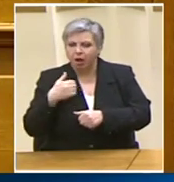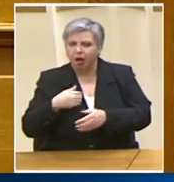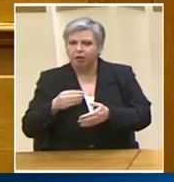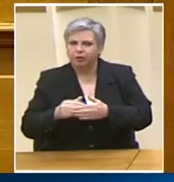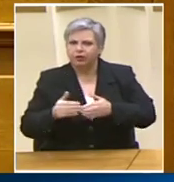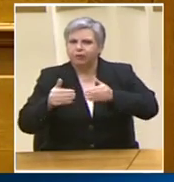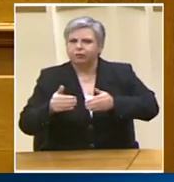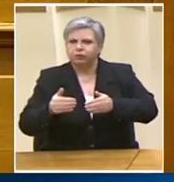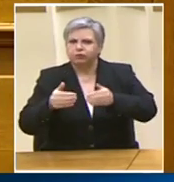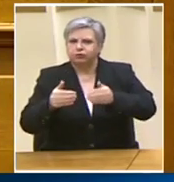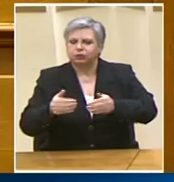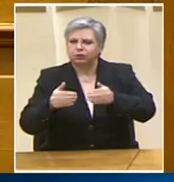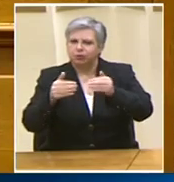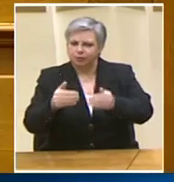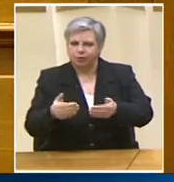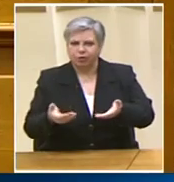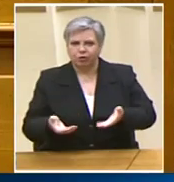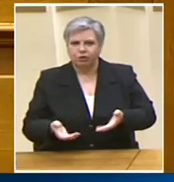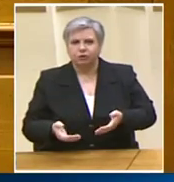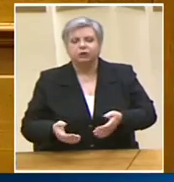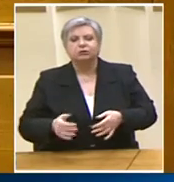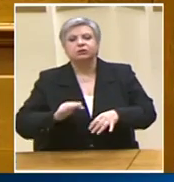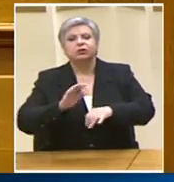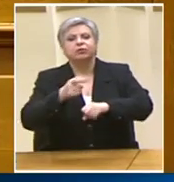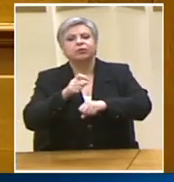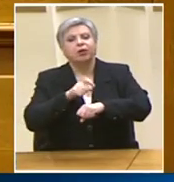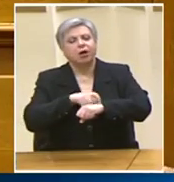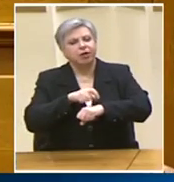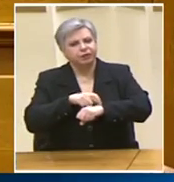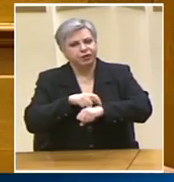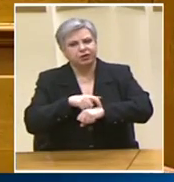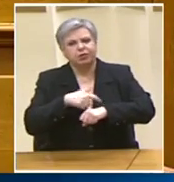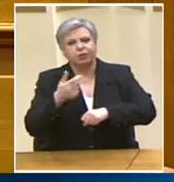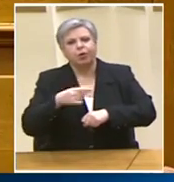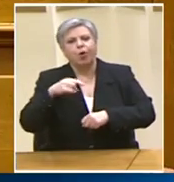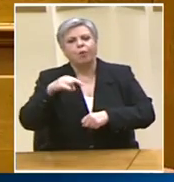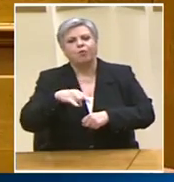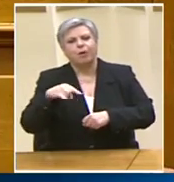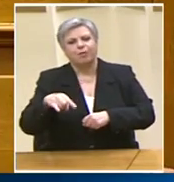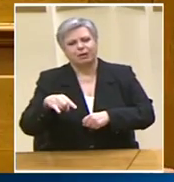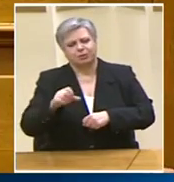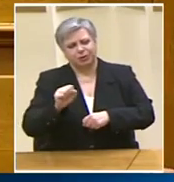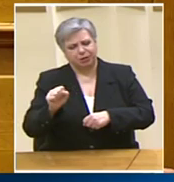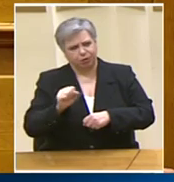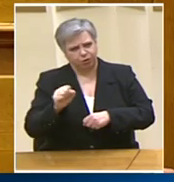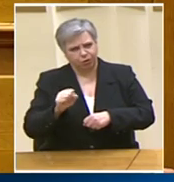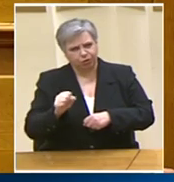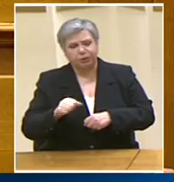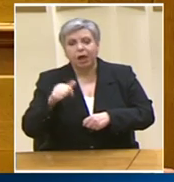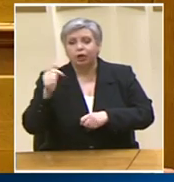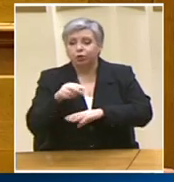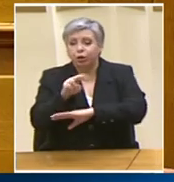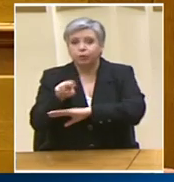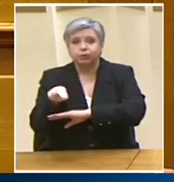Παπασπύρου μπορείτε αγνώντας εν εξελίξει έρευνας και διαδικασίας να καταεβαθίζετε το θεσμό του Γενικού Επιθυρωτή